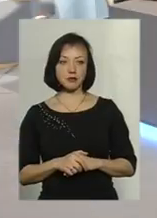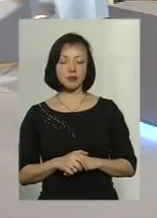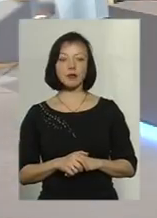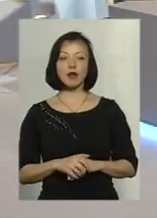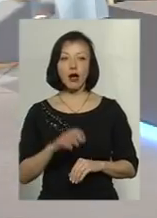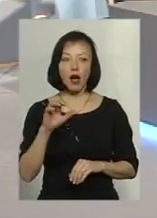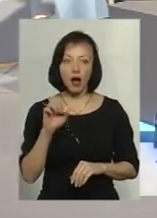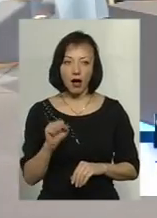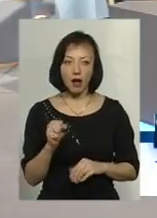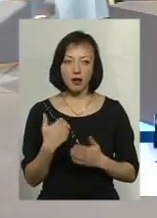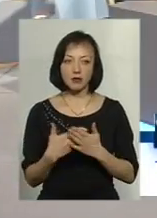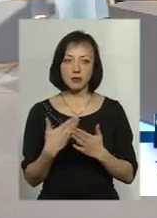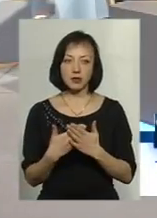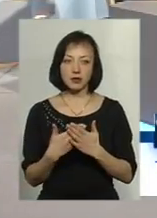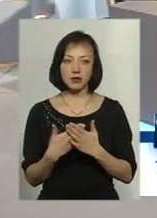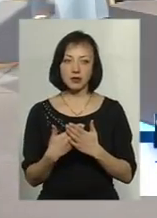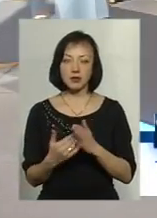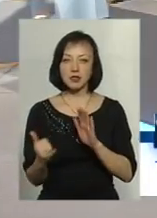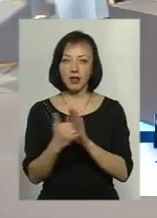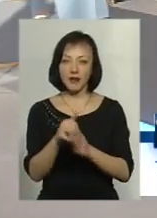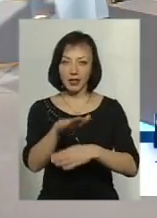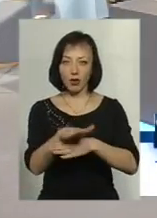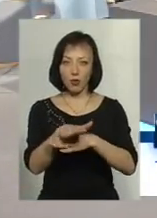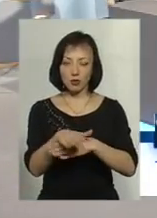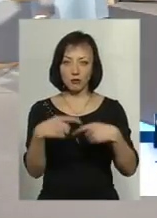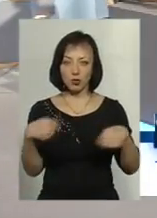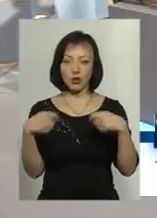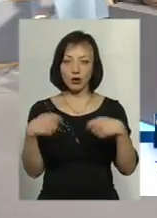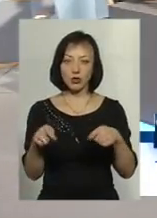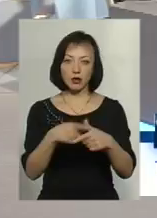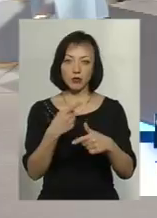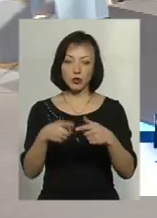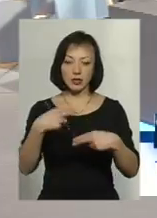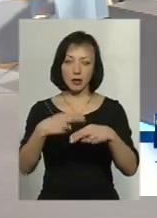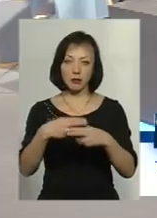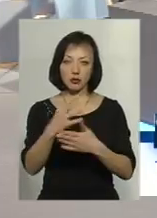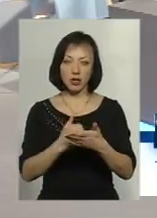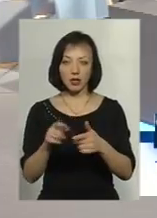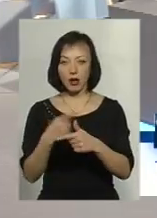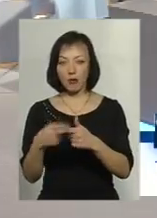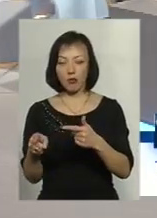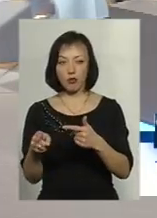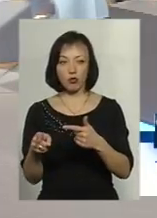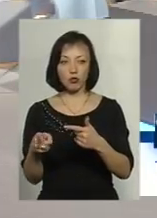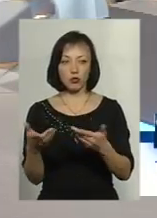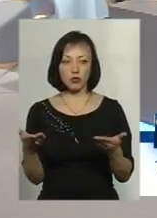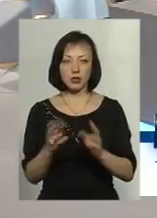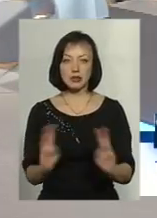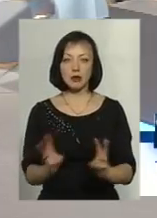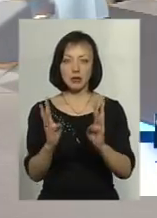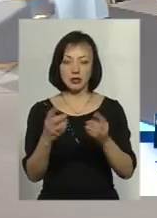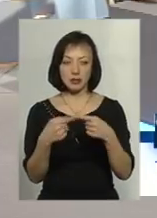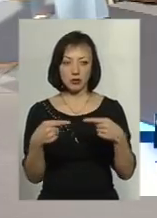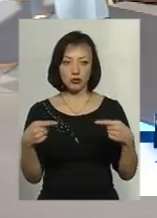А ставити, наприклад, МАФ, в якому продаються чи то запчастини, чи то якісь займисті